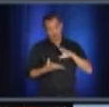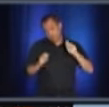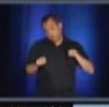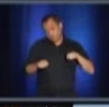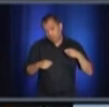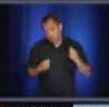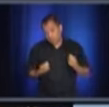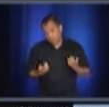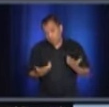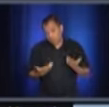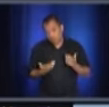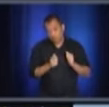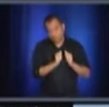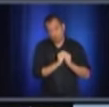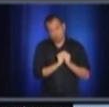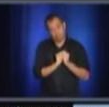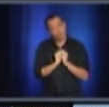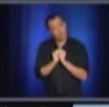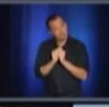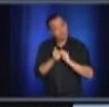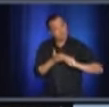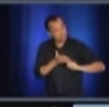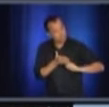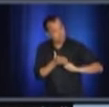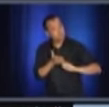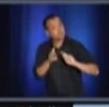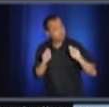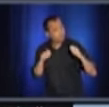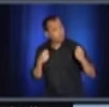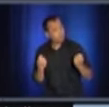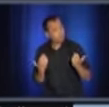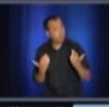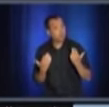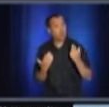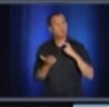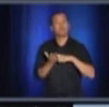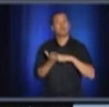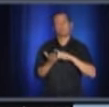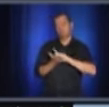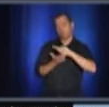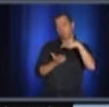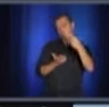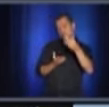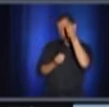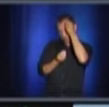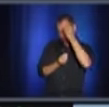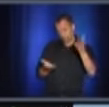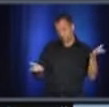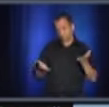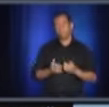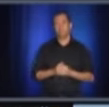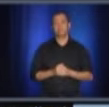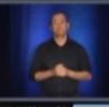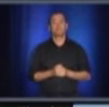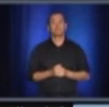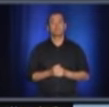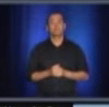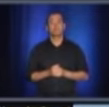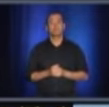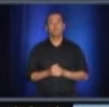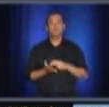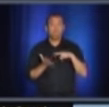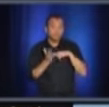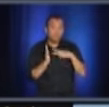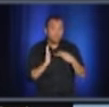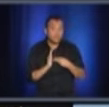prévu, va être actualisé, et va être actualisé la semaine prochaine. Alors donc, je voudrais rassurer les parents,